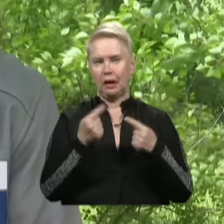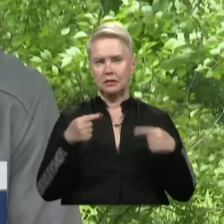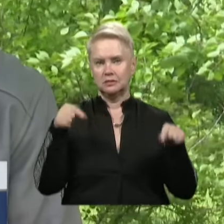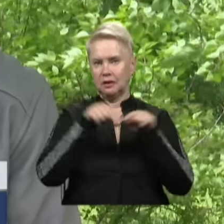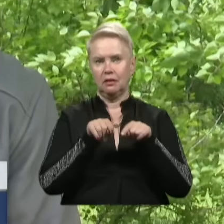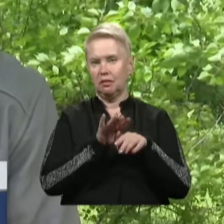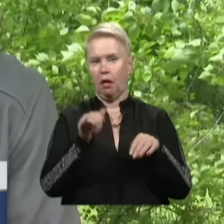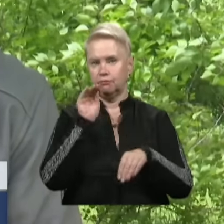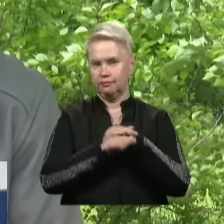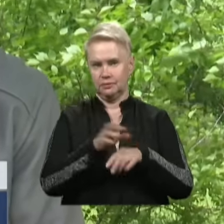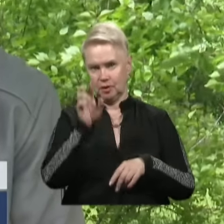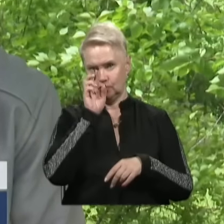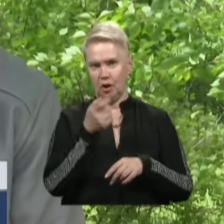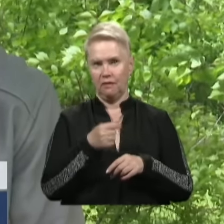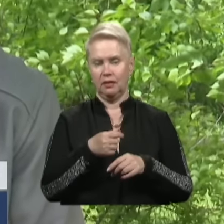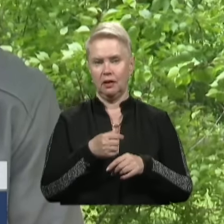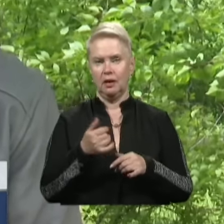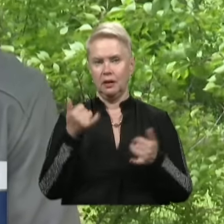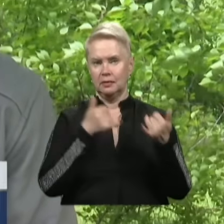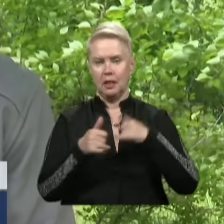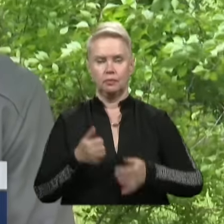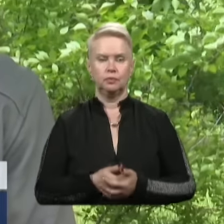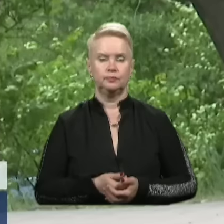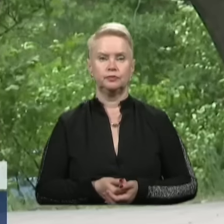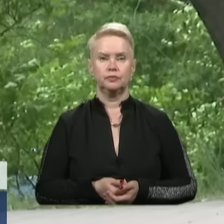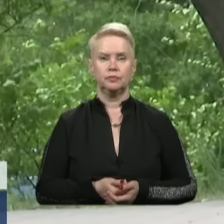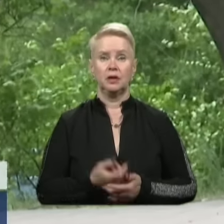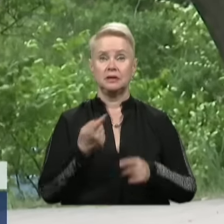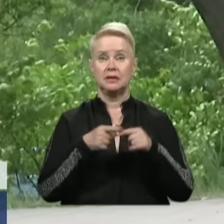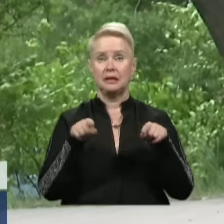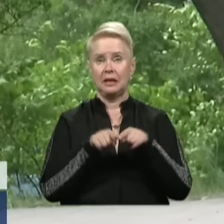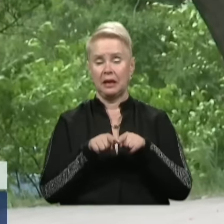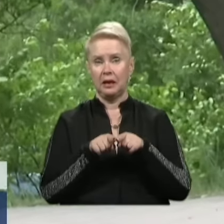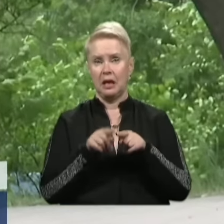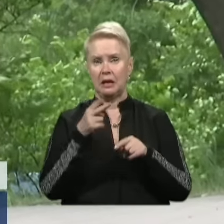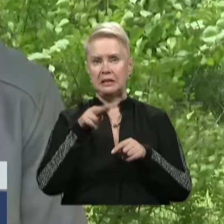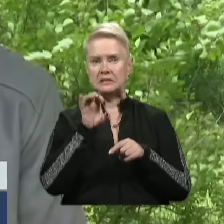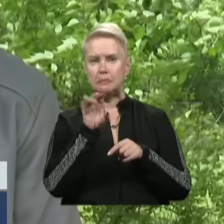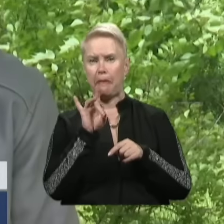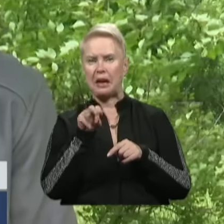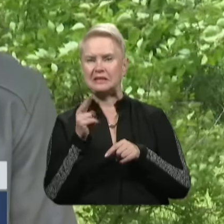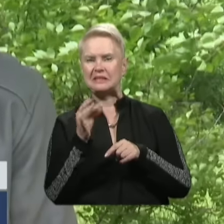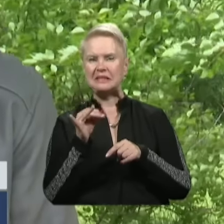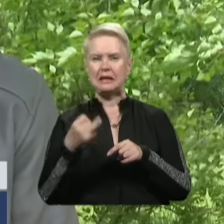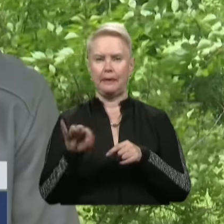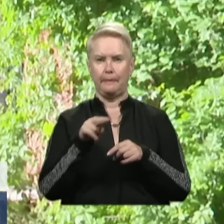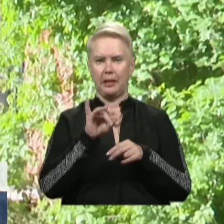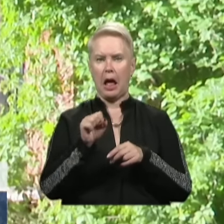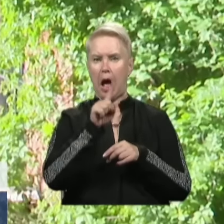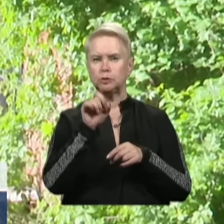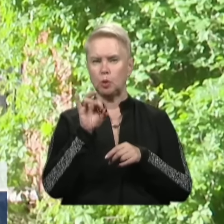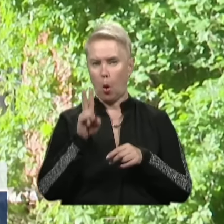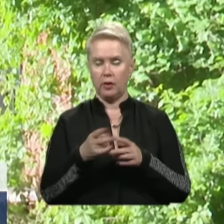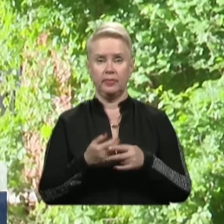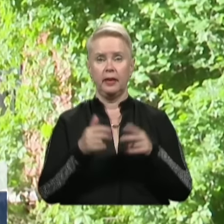які не вимірюються державною гідрометеорологічною службою. Це такі, як дібнодисперсний пил, це також приземний озон.